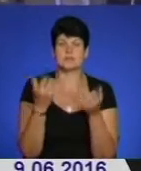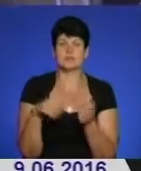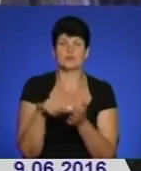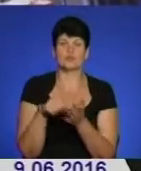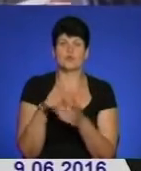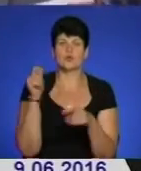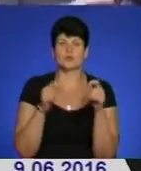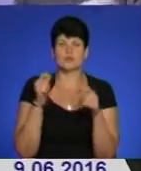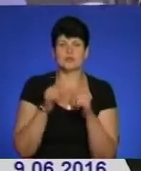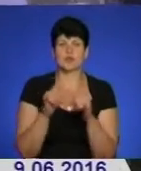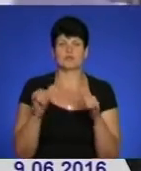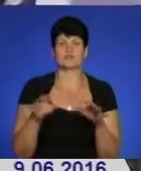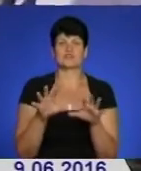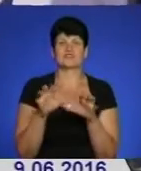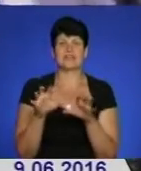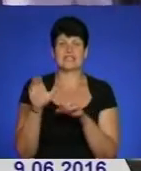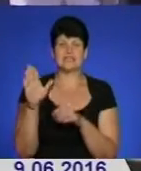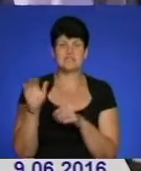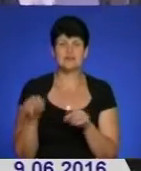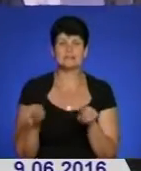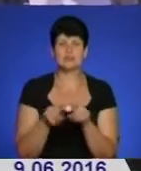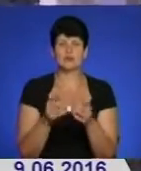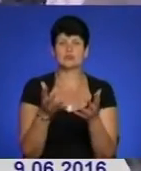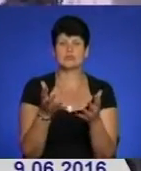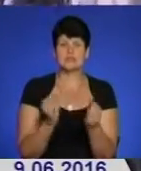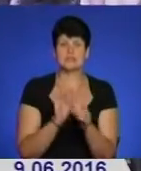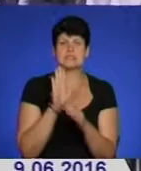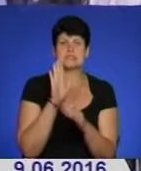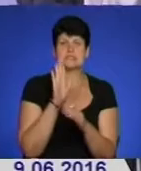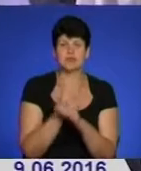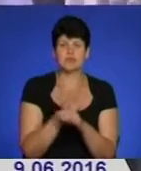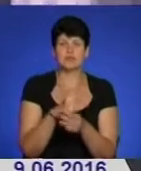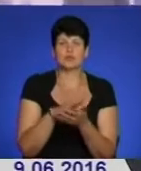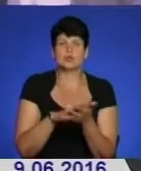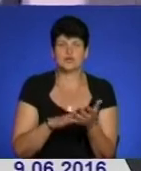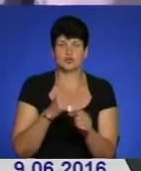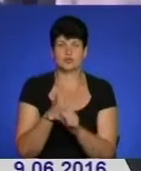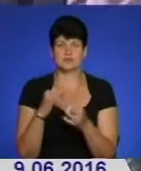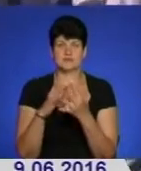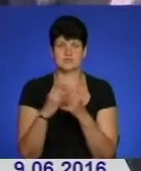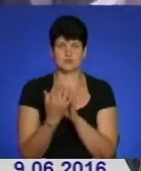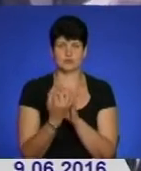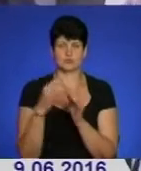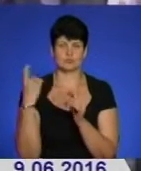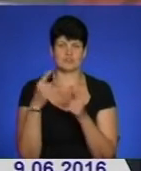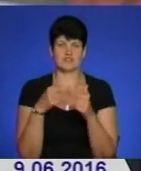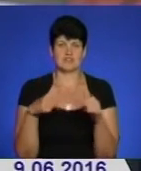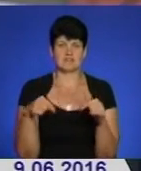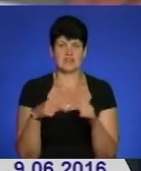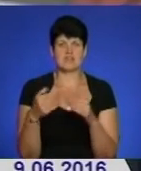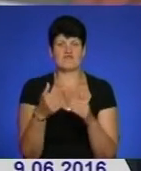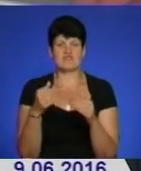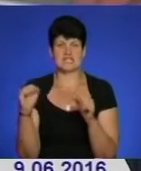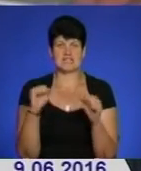конференції щодо розвитку тваринництва. Також отримали настанови подальшої роботи у сільськогосподарській сфері від керівництва держави. Те, що